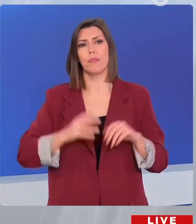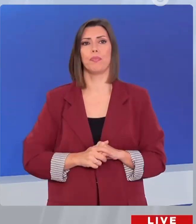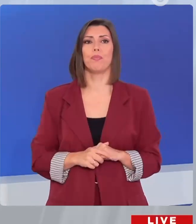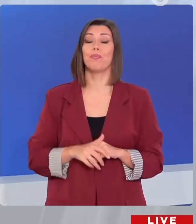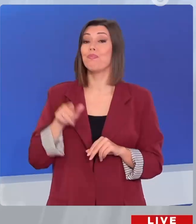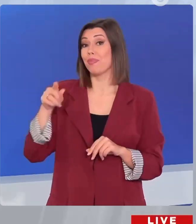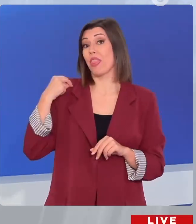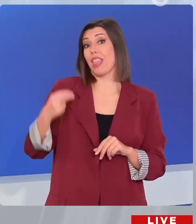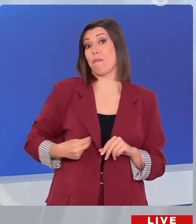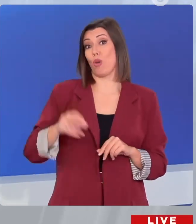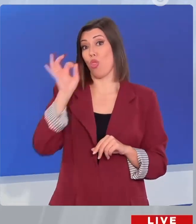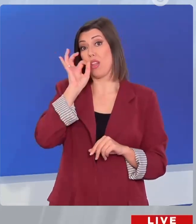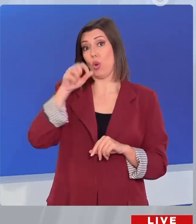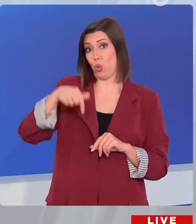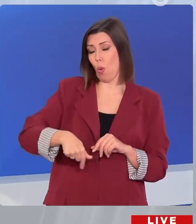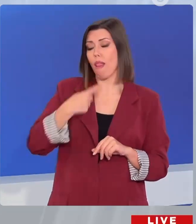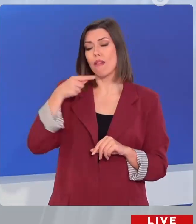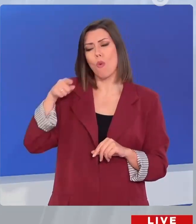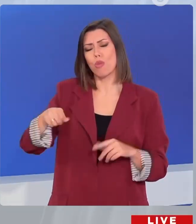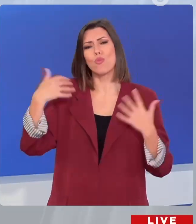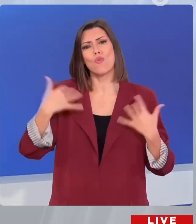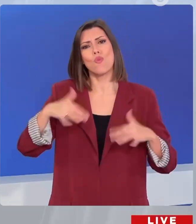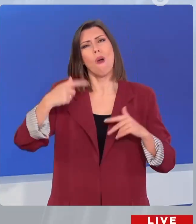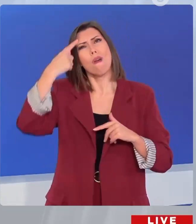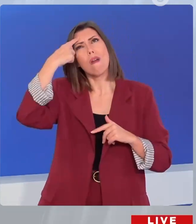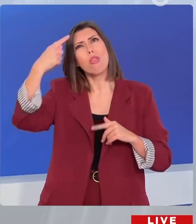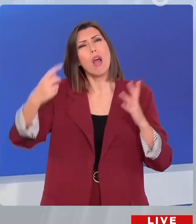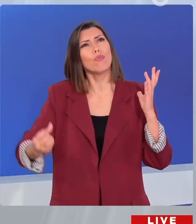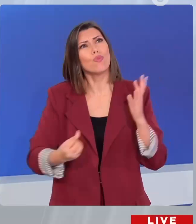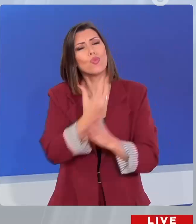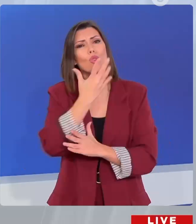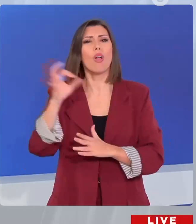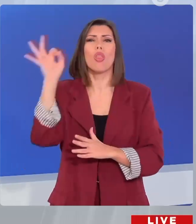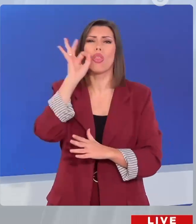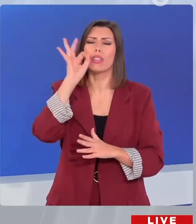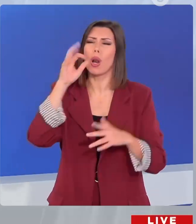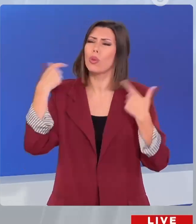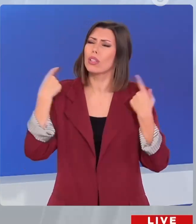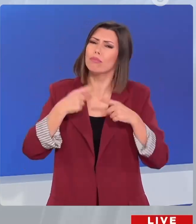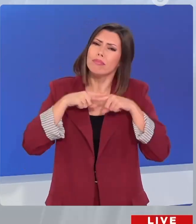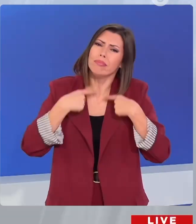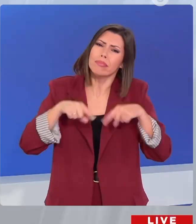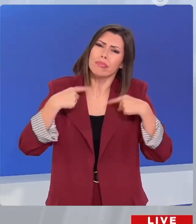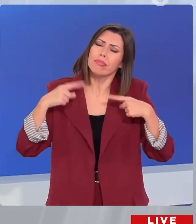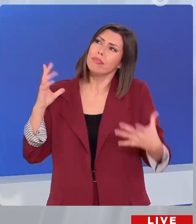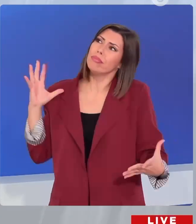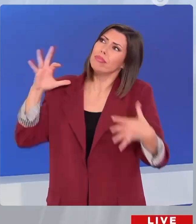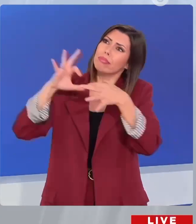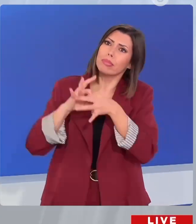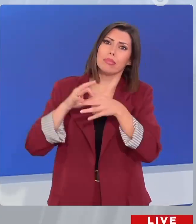οραματιστής που συνέδεσε τη Θεσσαλονίκη με το πολύχρωμο και κοσμοπολίτικο ιστορικό παρελθόν.